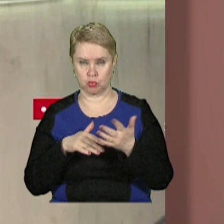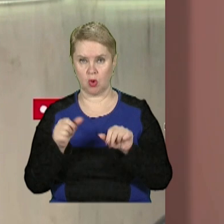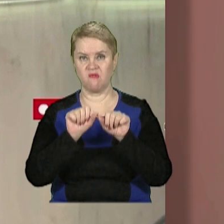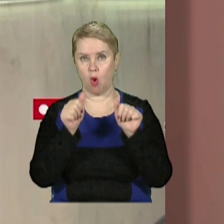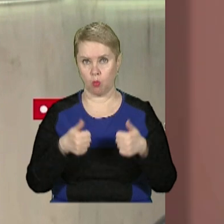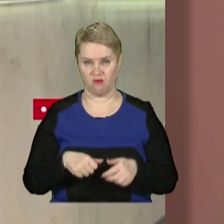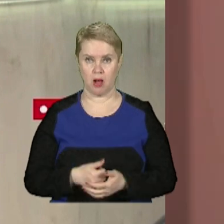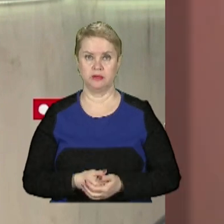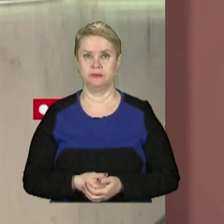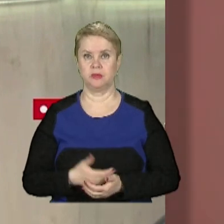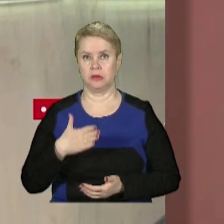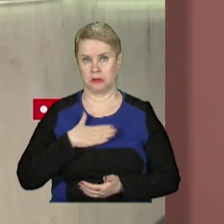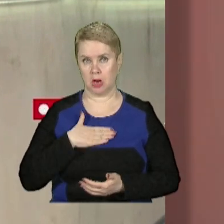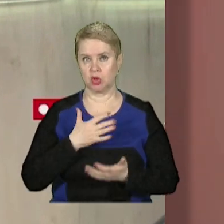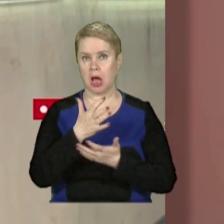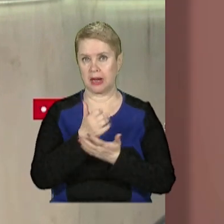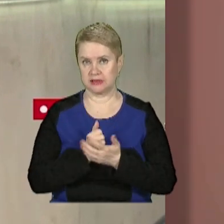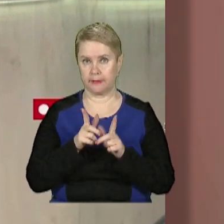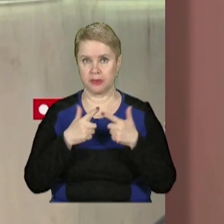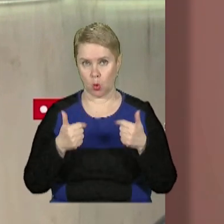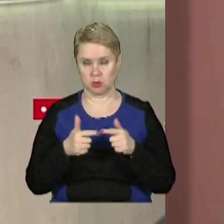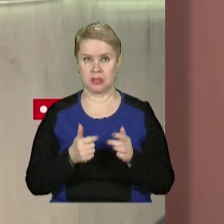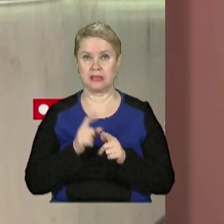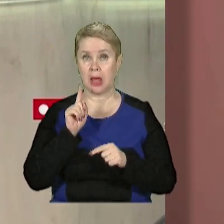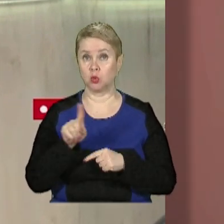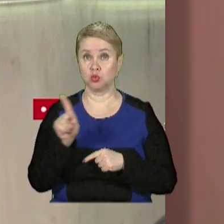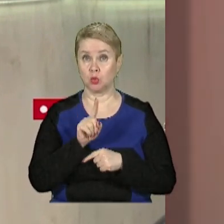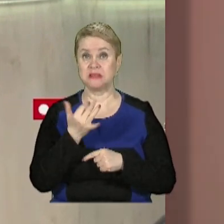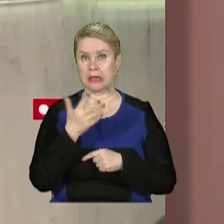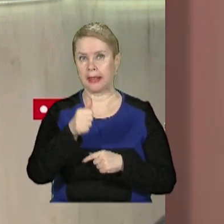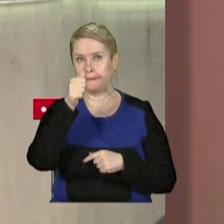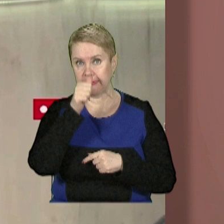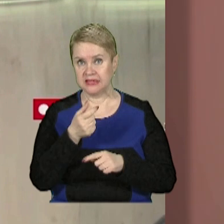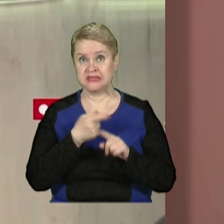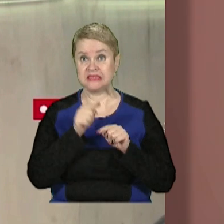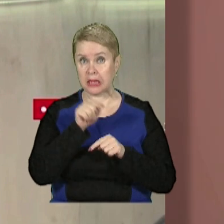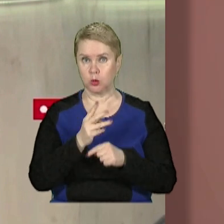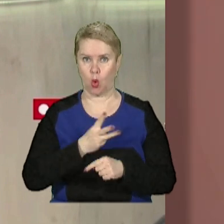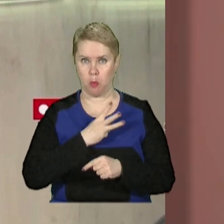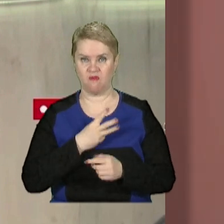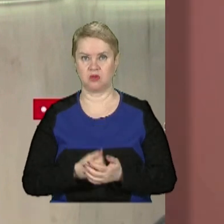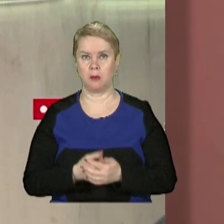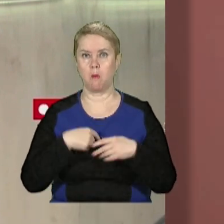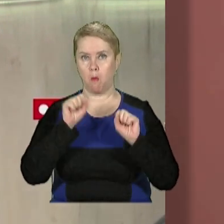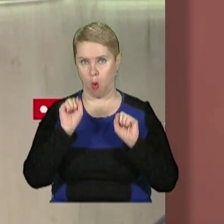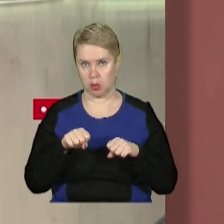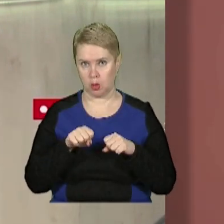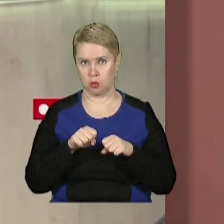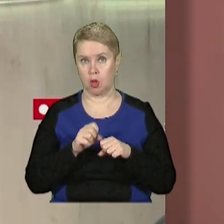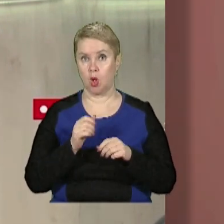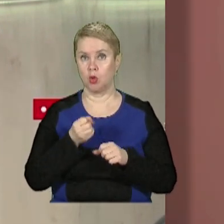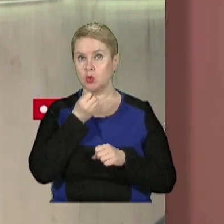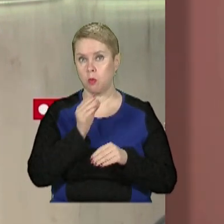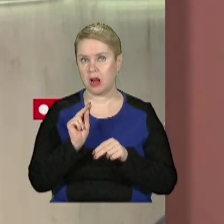формування наших резервних підрозділів, для того, щоб за кілька місяців цих добровольців ми могли добре